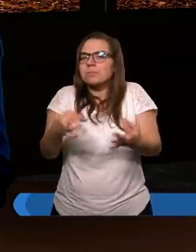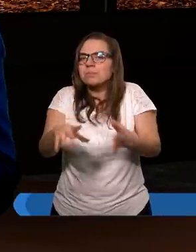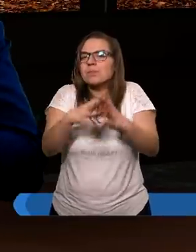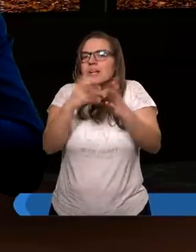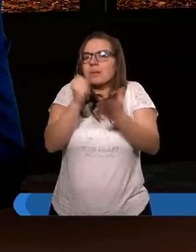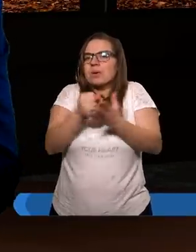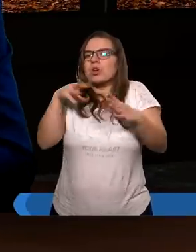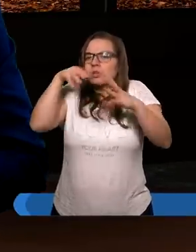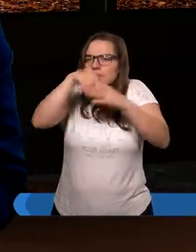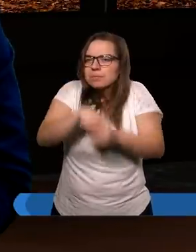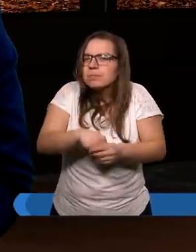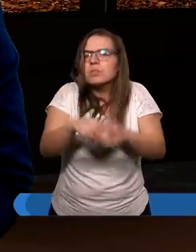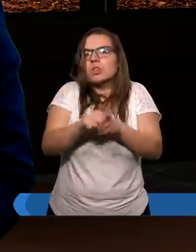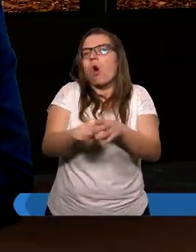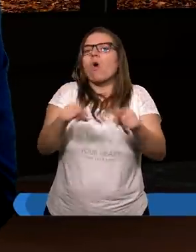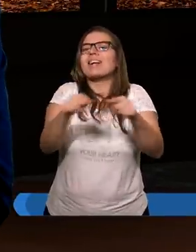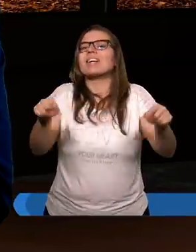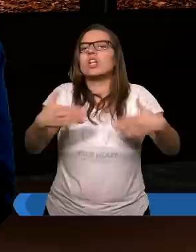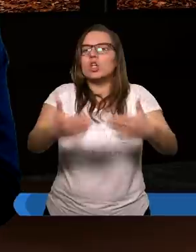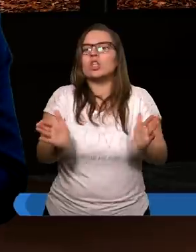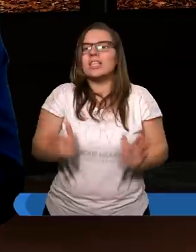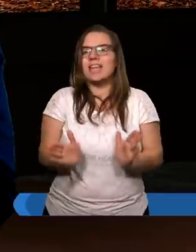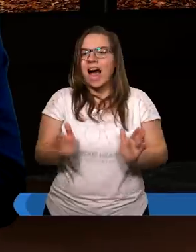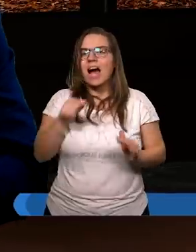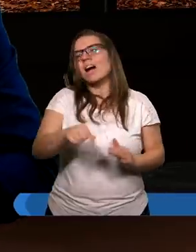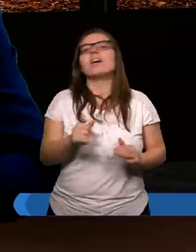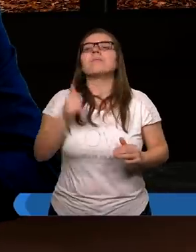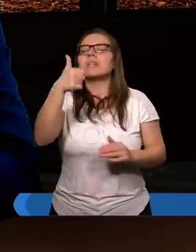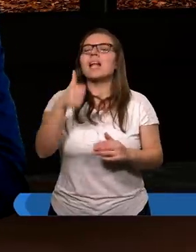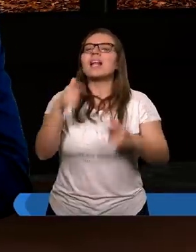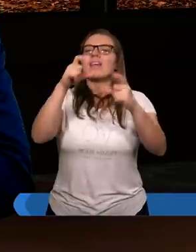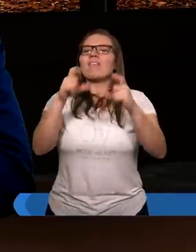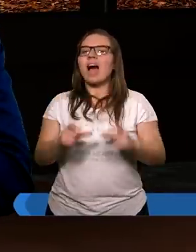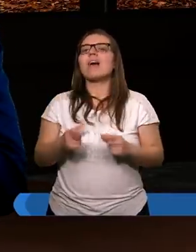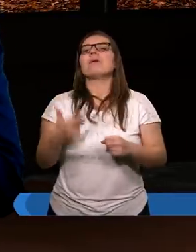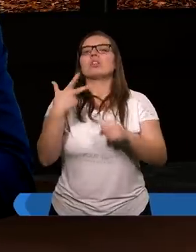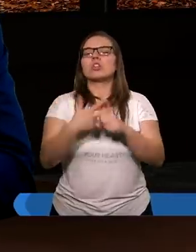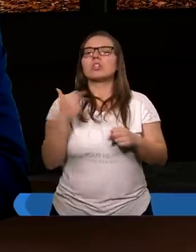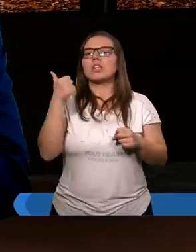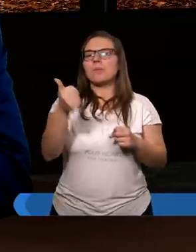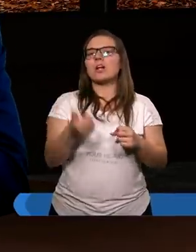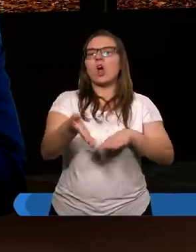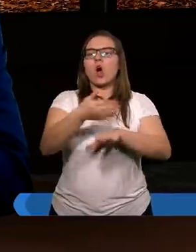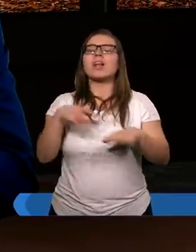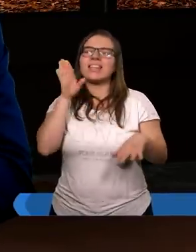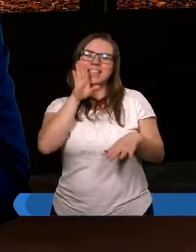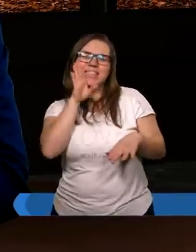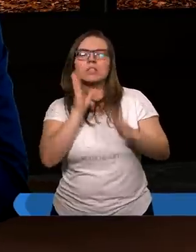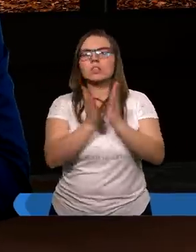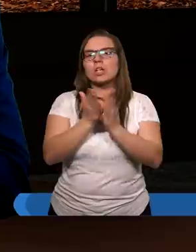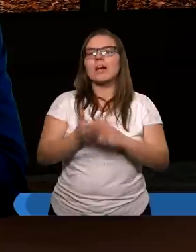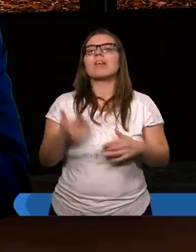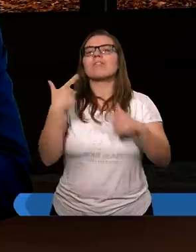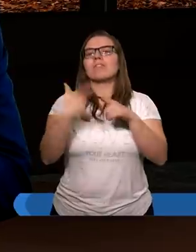przykazań zostało włożone do skrzyni. Jeszcze jeden fragment z trzydziestego pierwszego rozdziału tej samej księgi